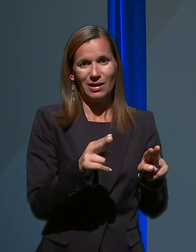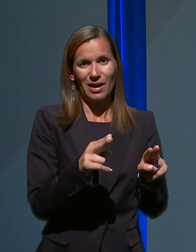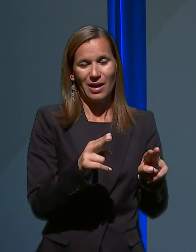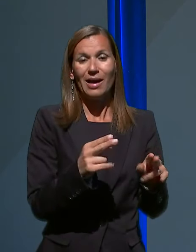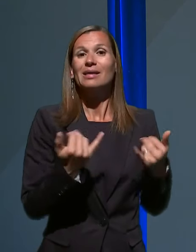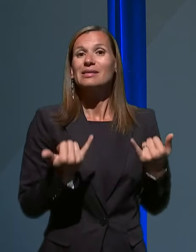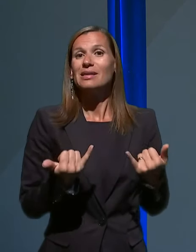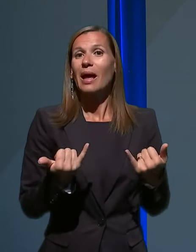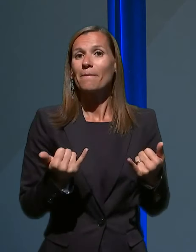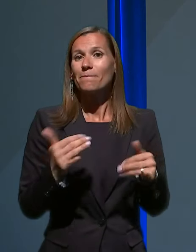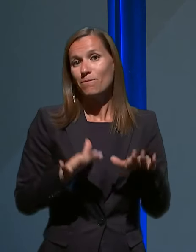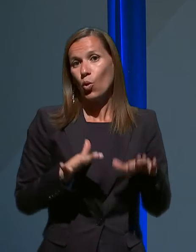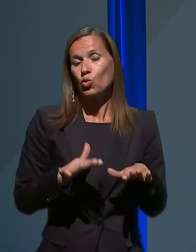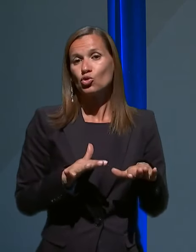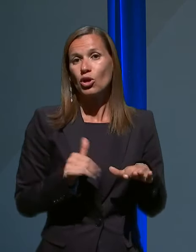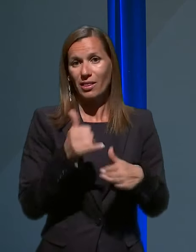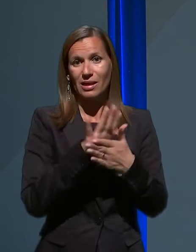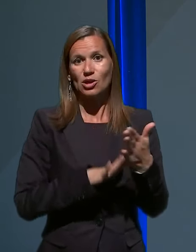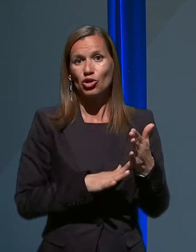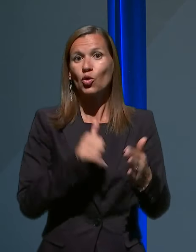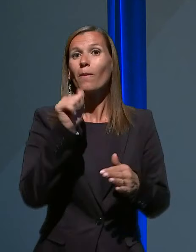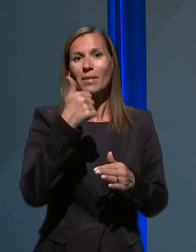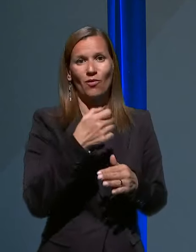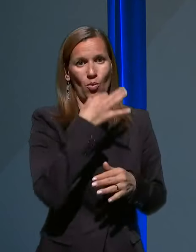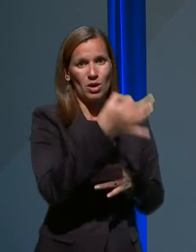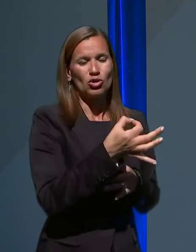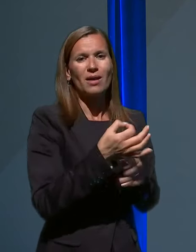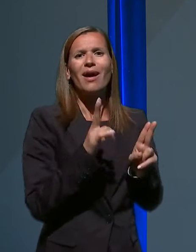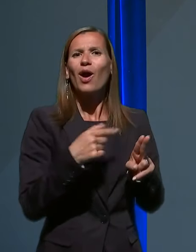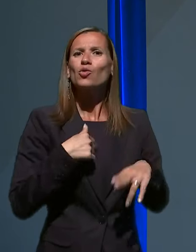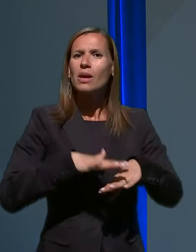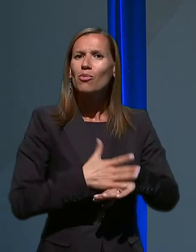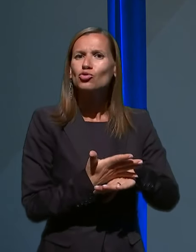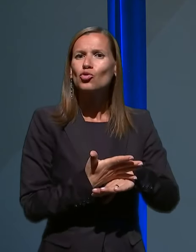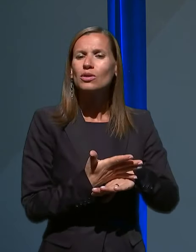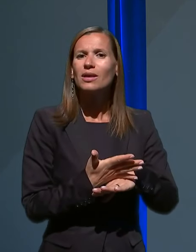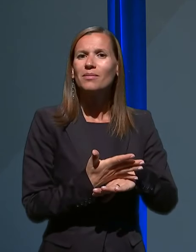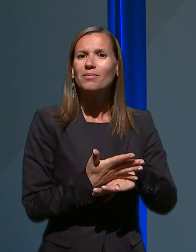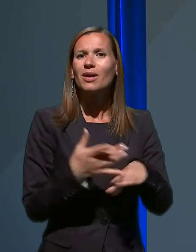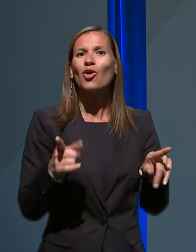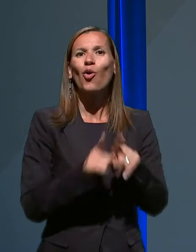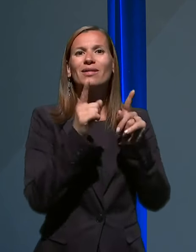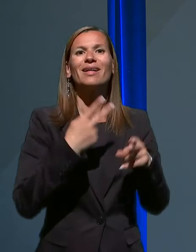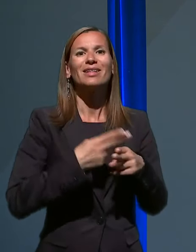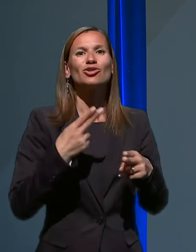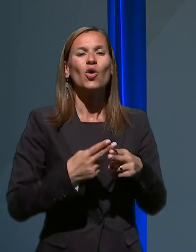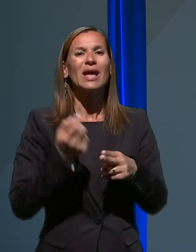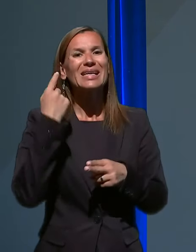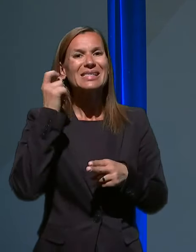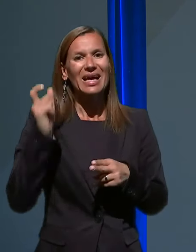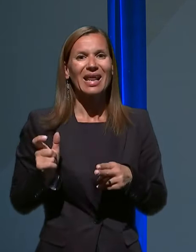Zdaj mogoče najprej prvo vprašanje, kako se počutim kot državna sekretarka,